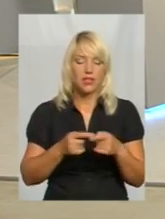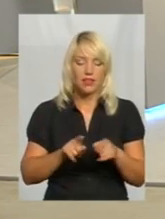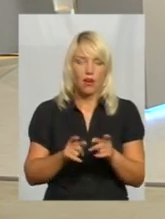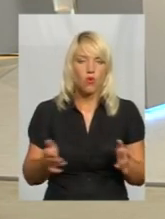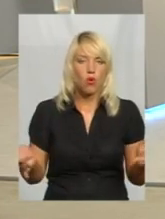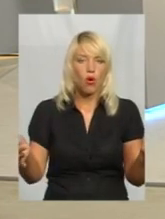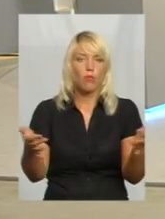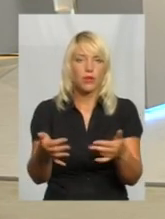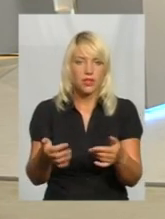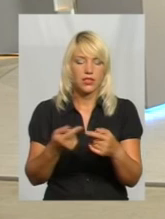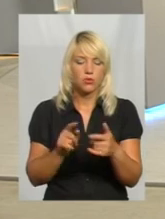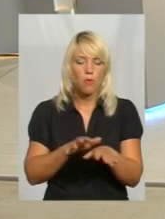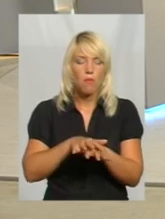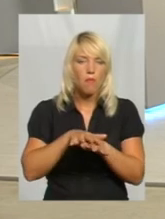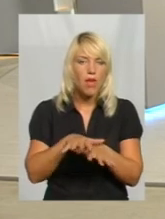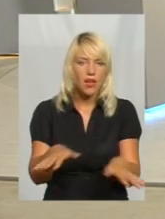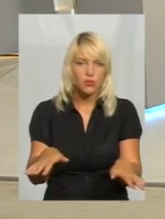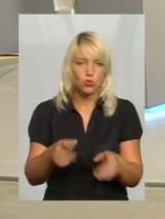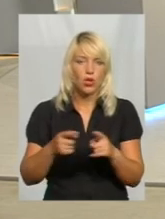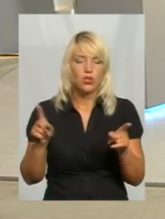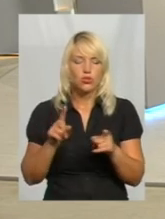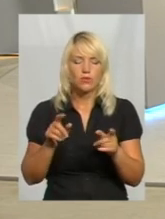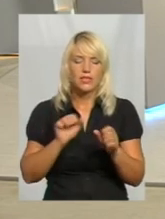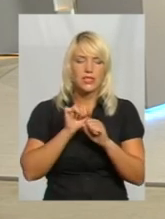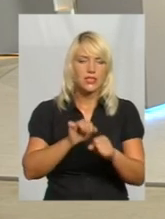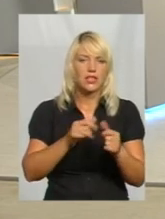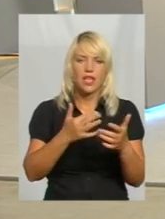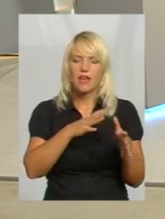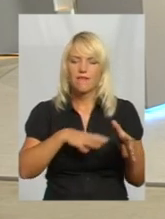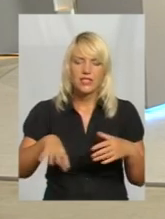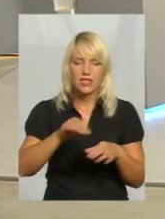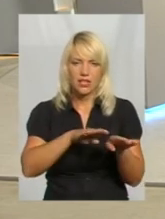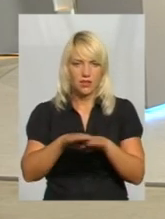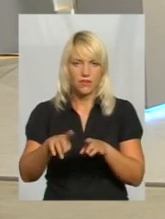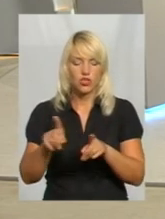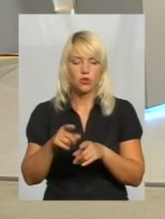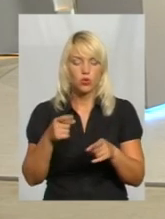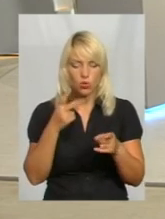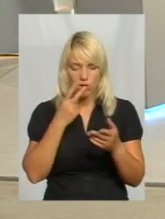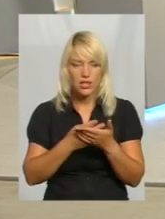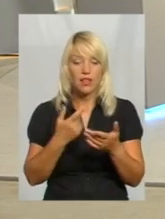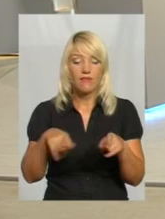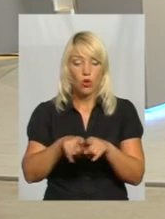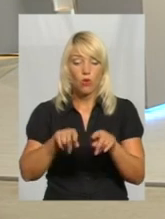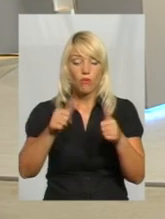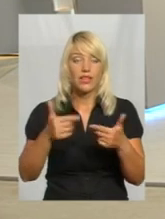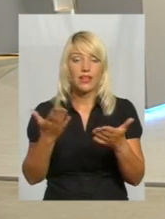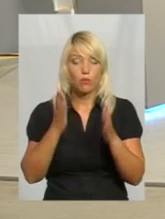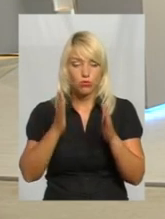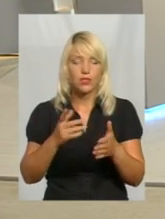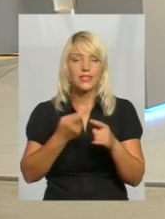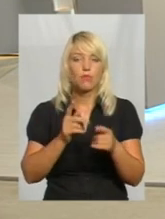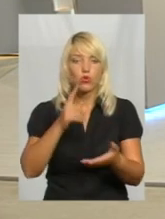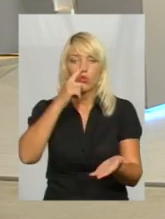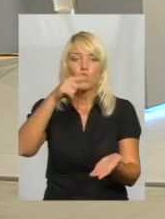спроможну, ми їх захистили на різних рівнях і доказали, що в такому вигляді, яке буде, це буде доступно. Але при цьому,